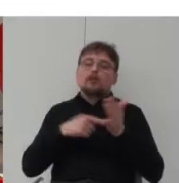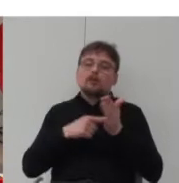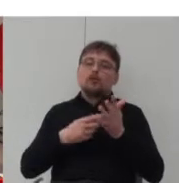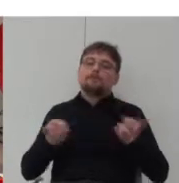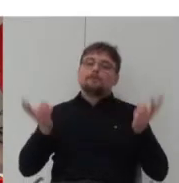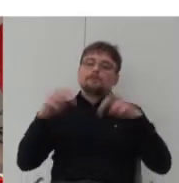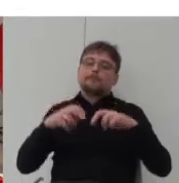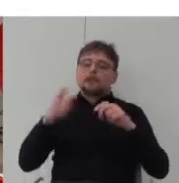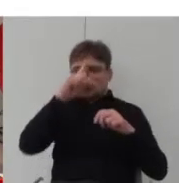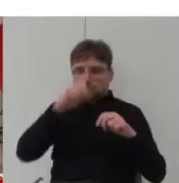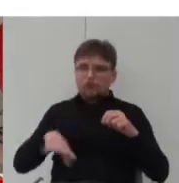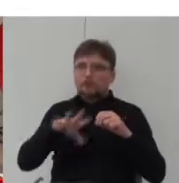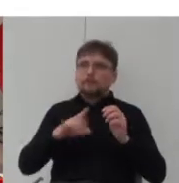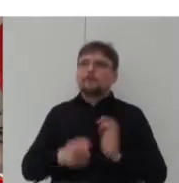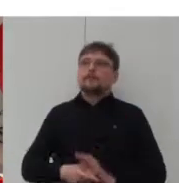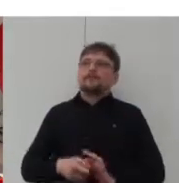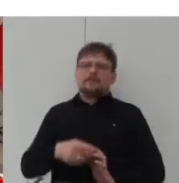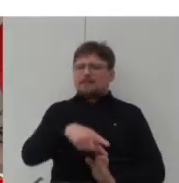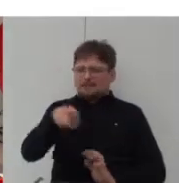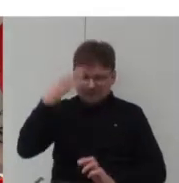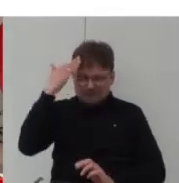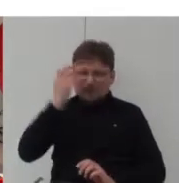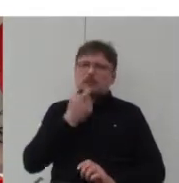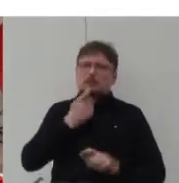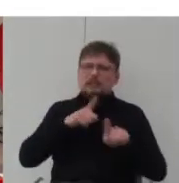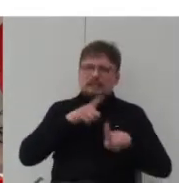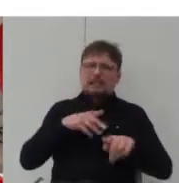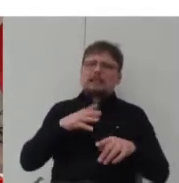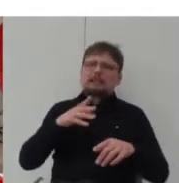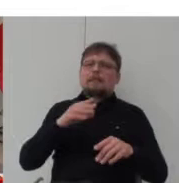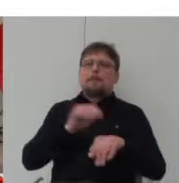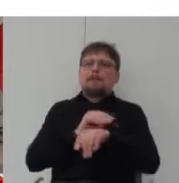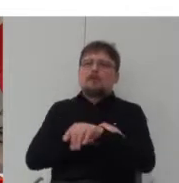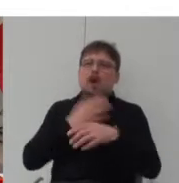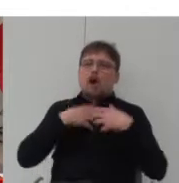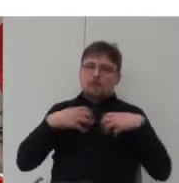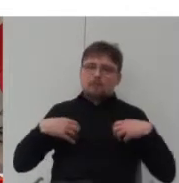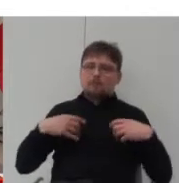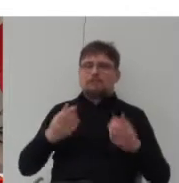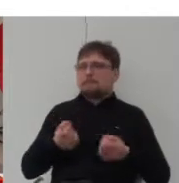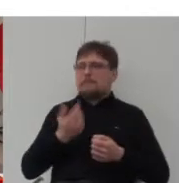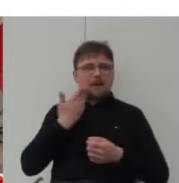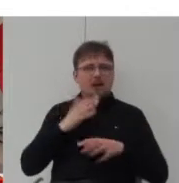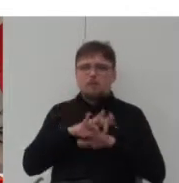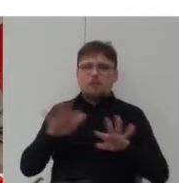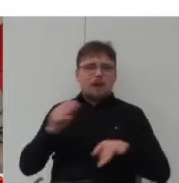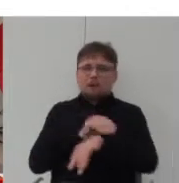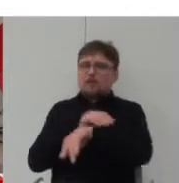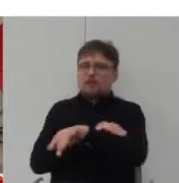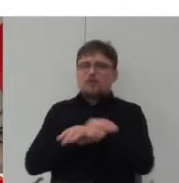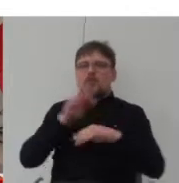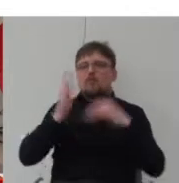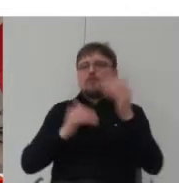sposób budowy o którym prawdopodobnie wszyscy wiemy jest to wciąż jeden z najbardziej popularnych metod budowy